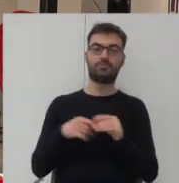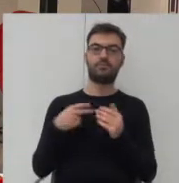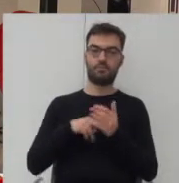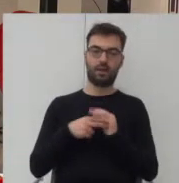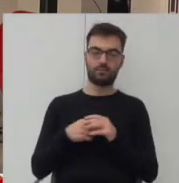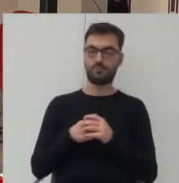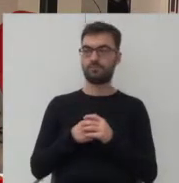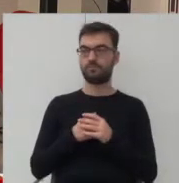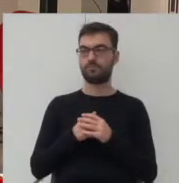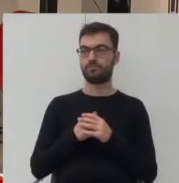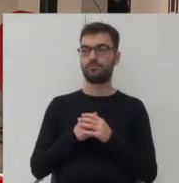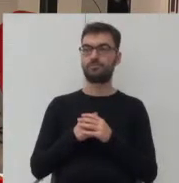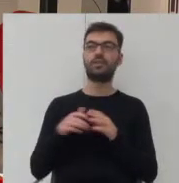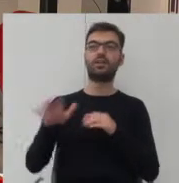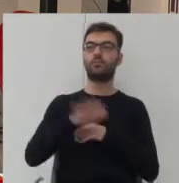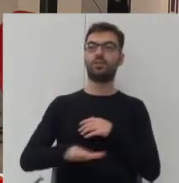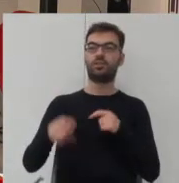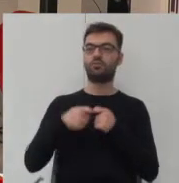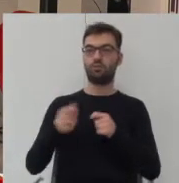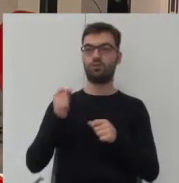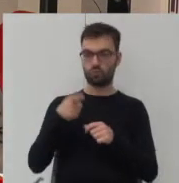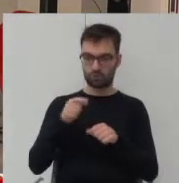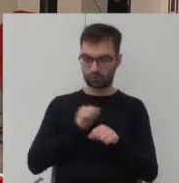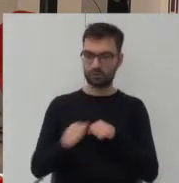mieszkaniowych, żeby te przestrzenia wspólne były